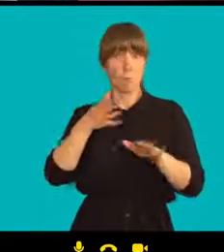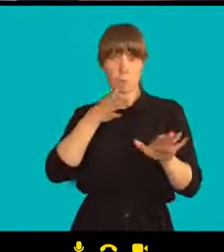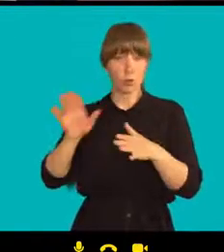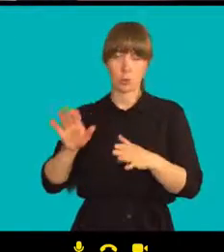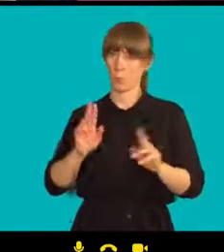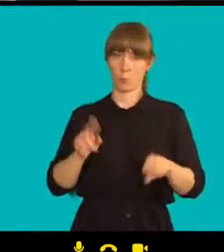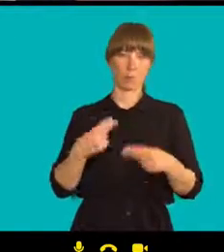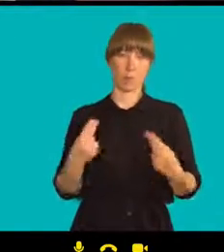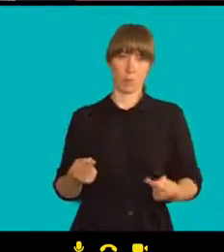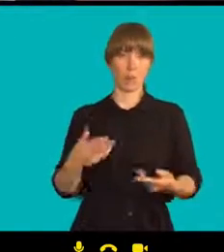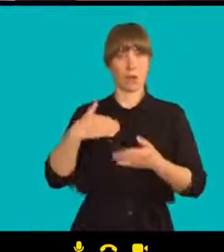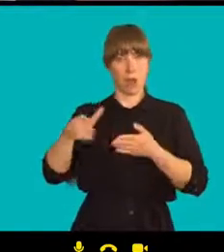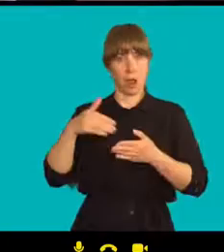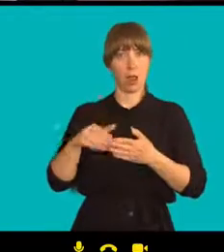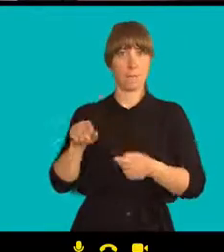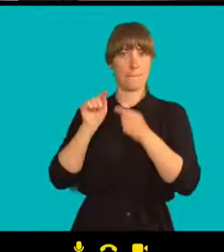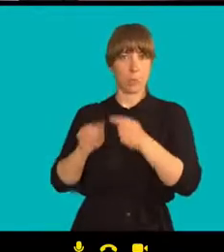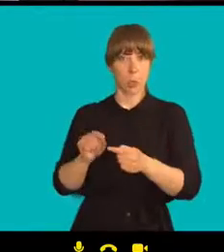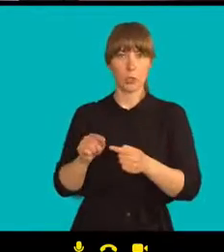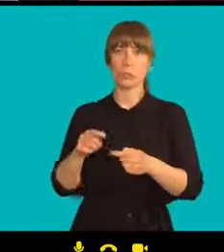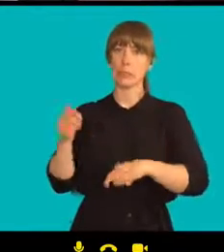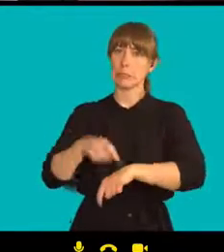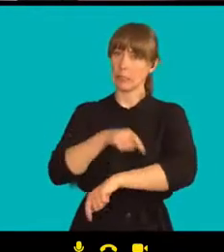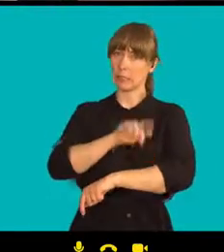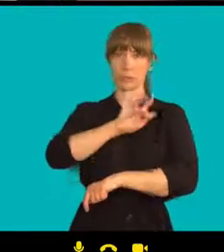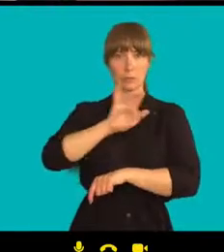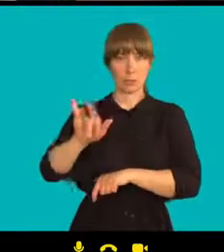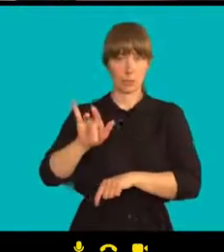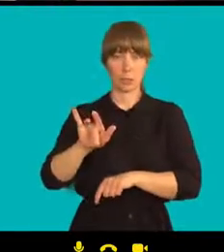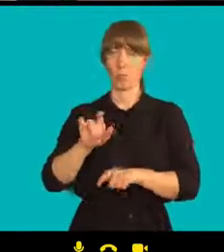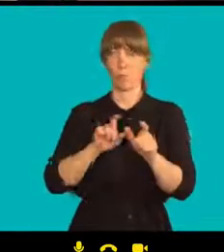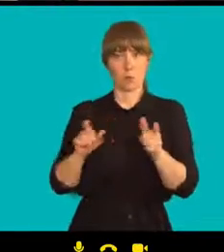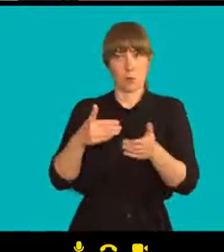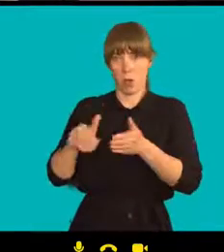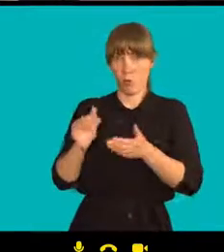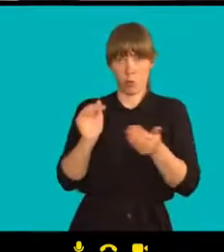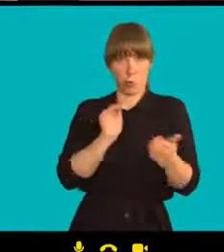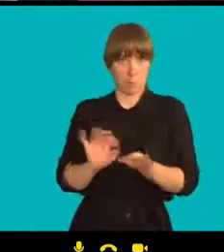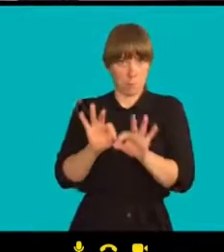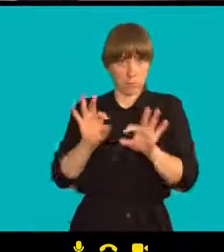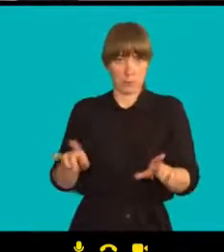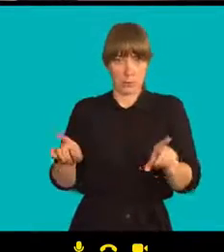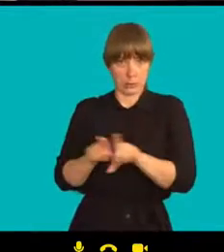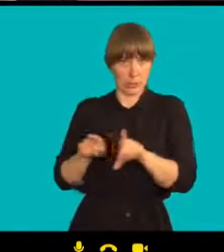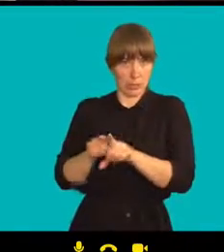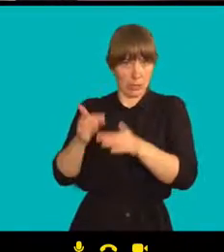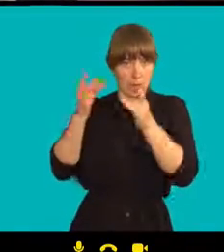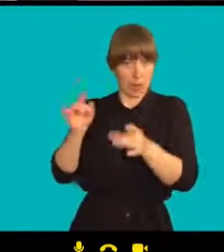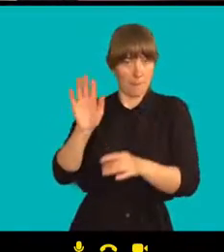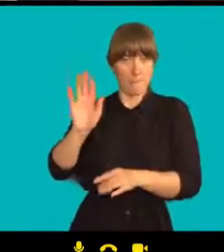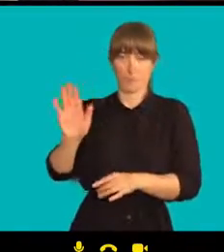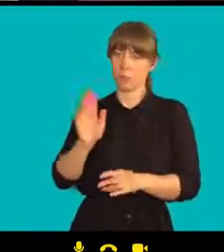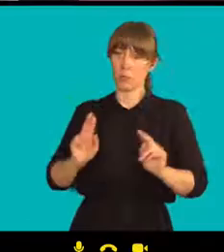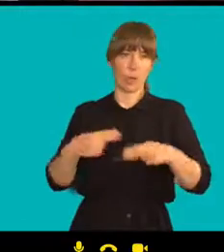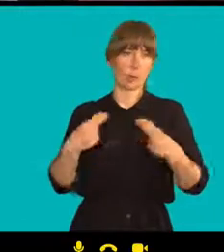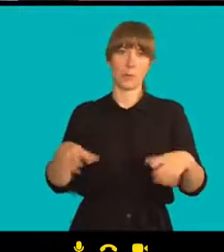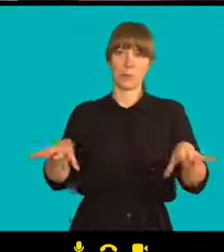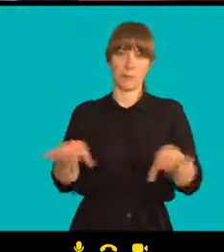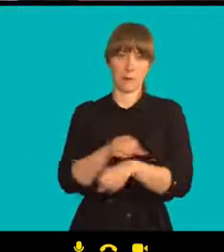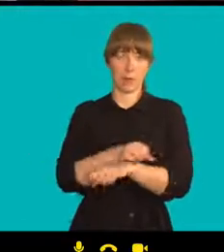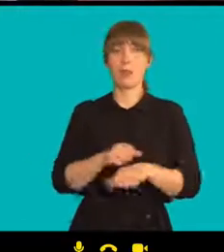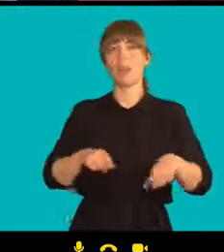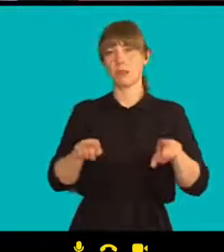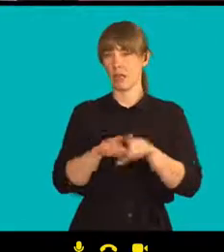občanské společnosti, vůči všem lidem, kteří si dovolí říct svůj názor. Já věřím také, že to není jenom o